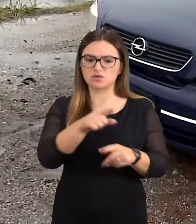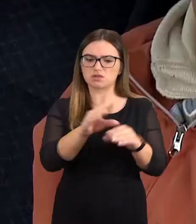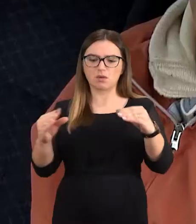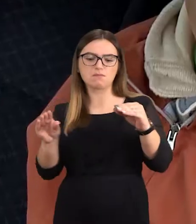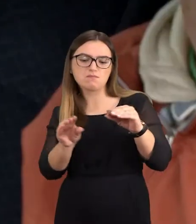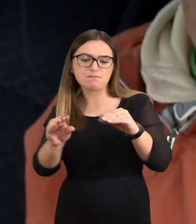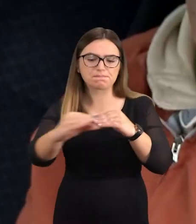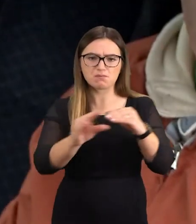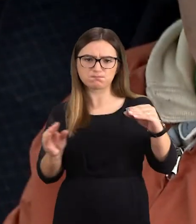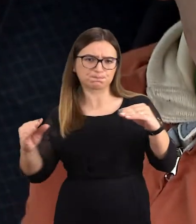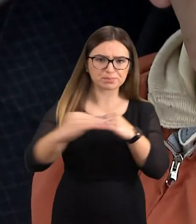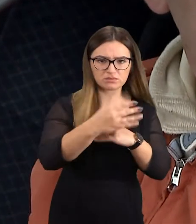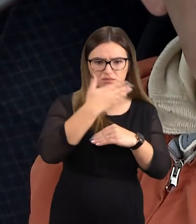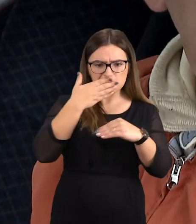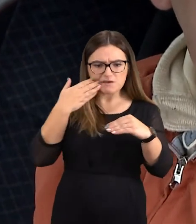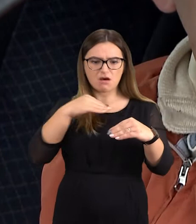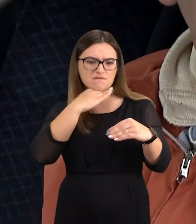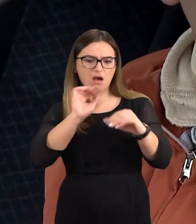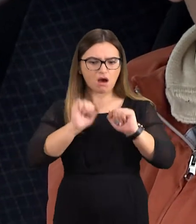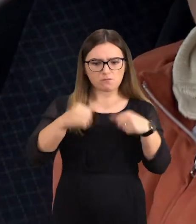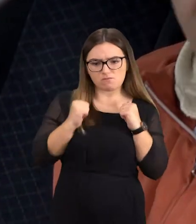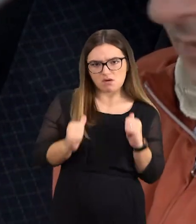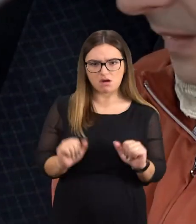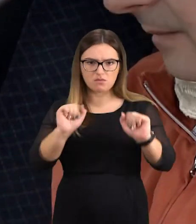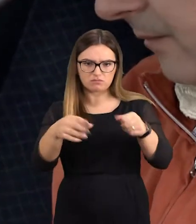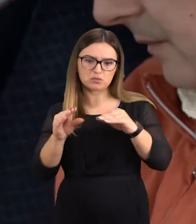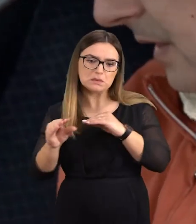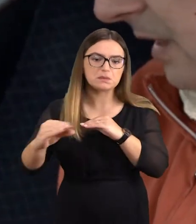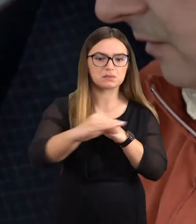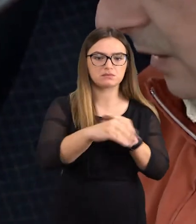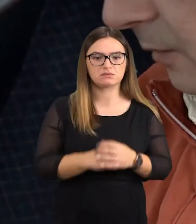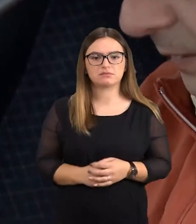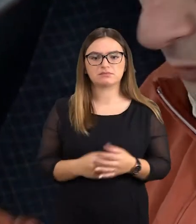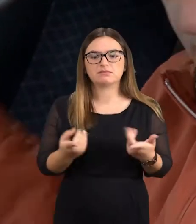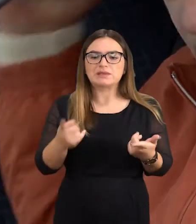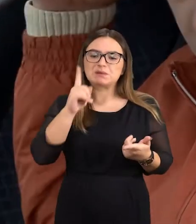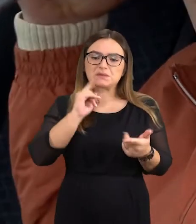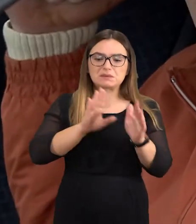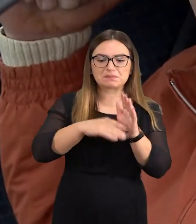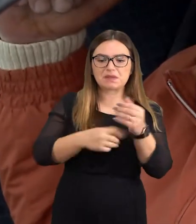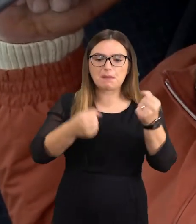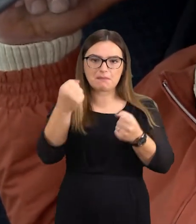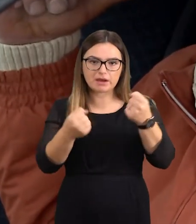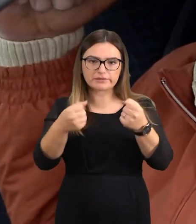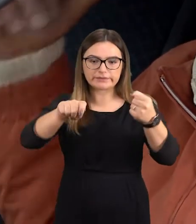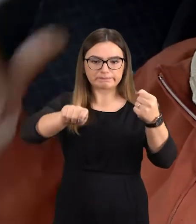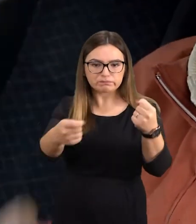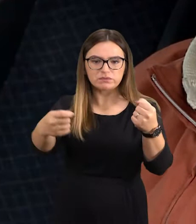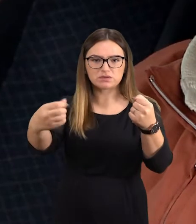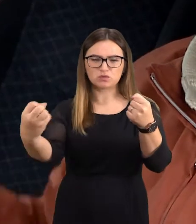taip? Čia nėra toks taigus posukis, čia viskas aišku, kaip ir šio taip? Ne, norėjau prapūsti dumę.